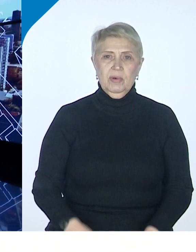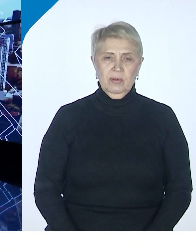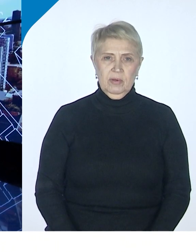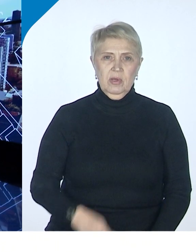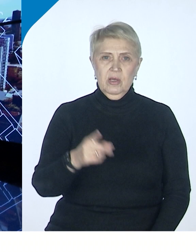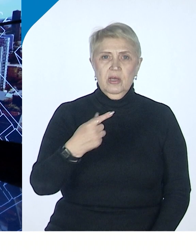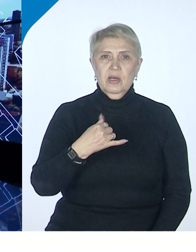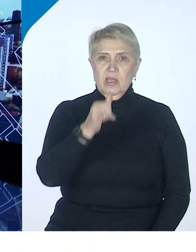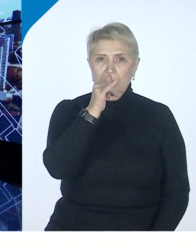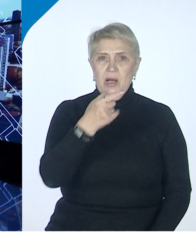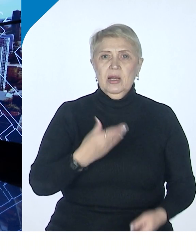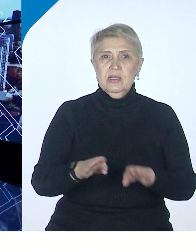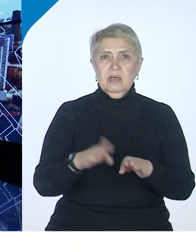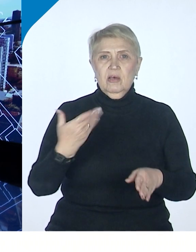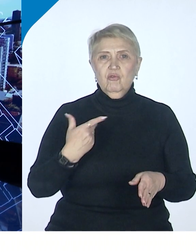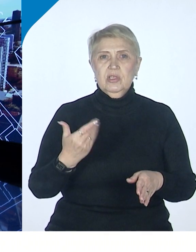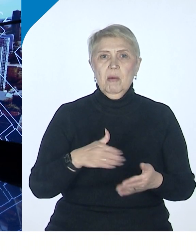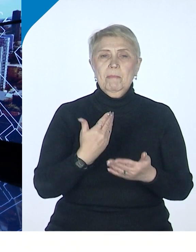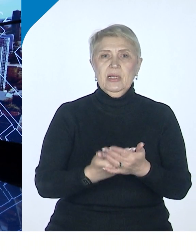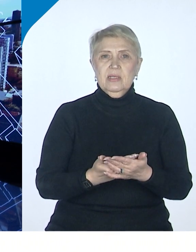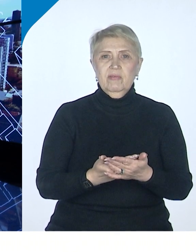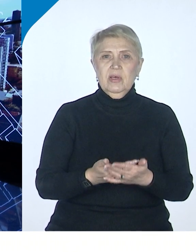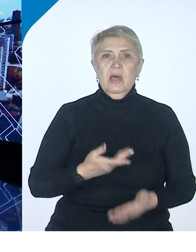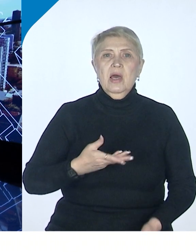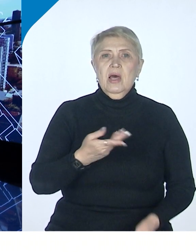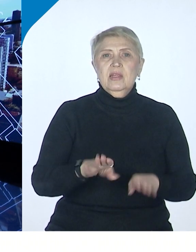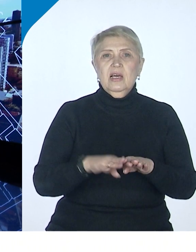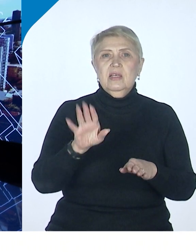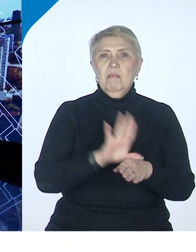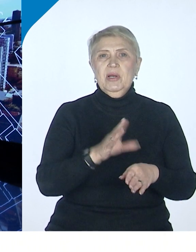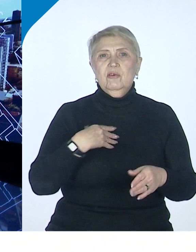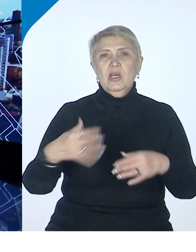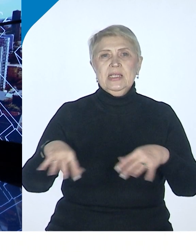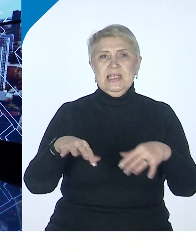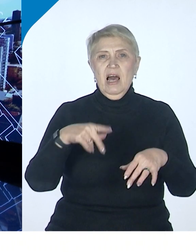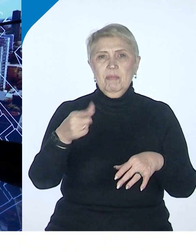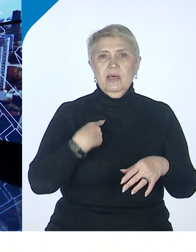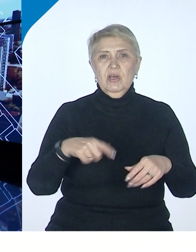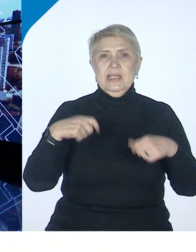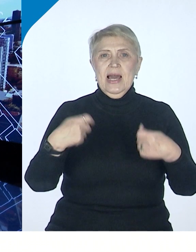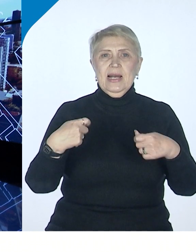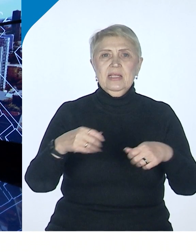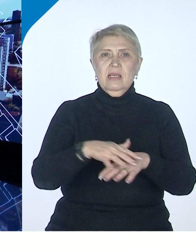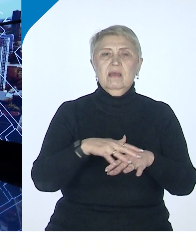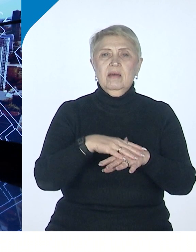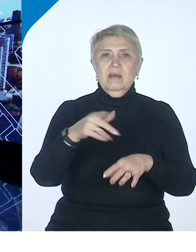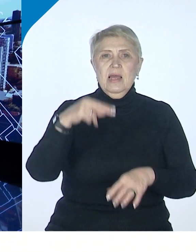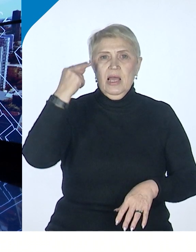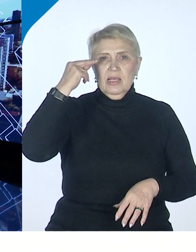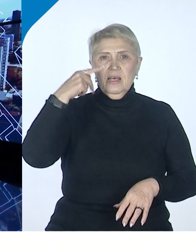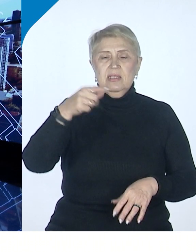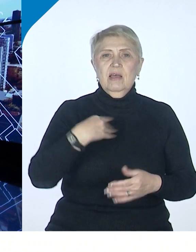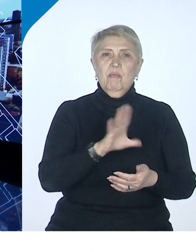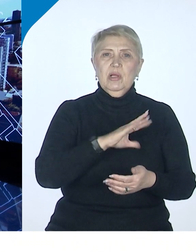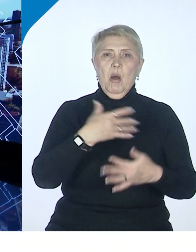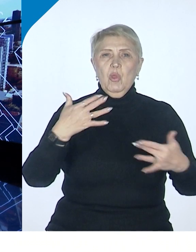могли представить. Тогда очень хлипкие рынки, ведь были и Японии, и Китая. Там амбиций было много,